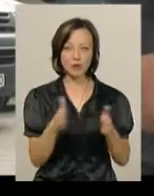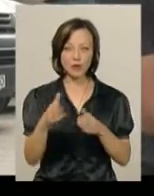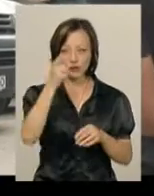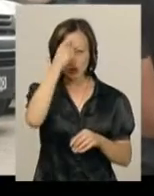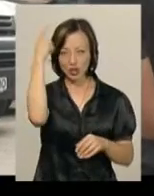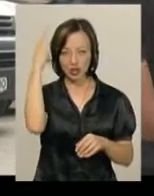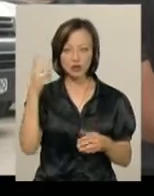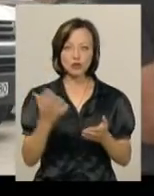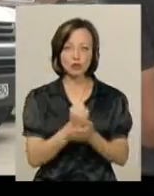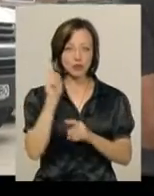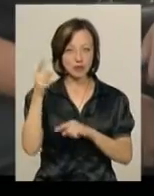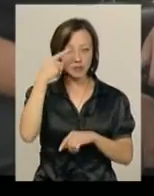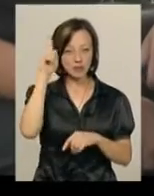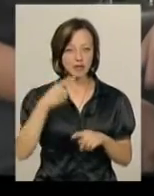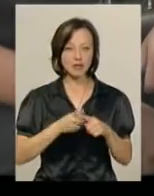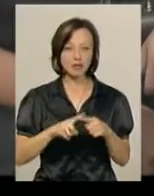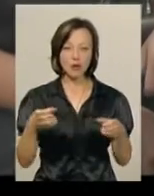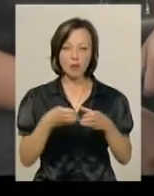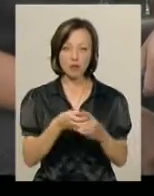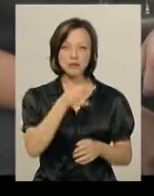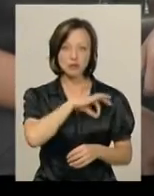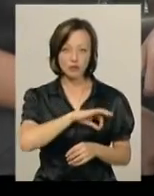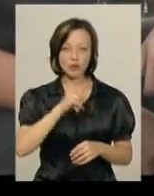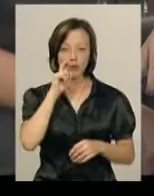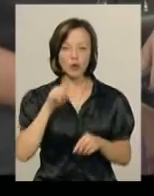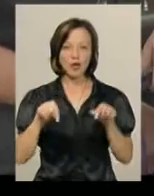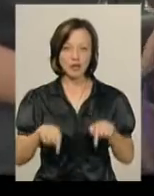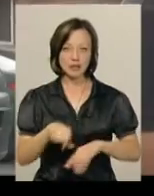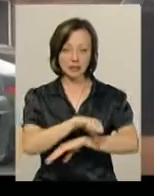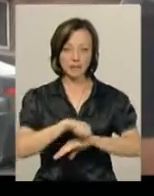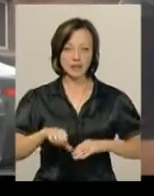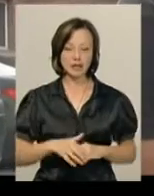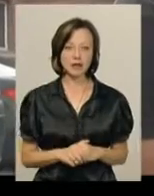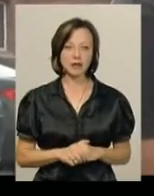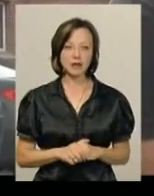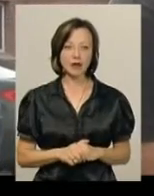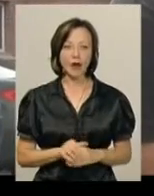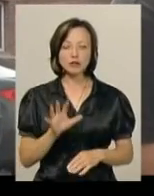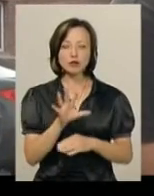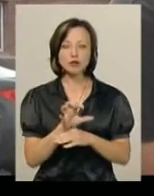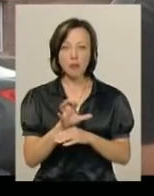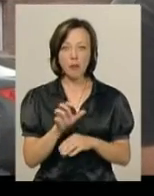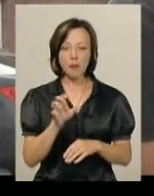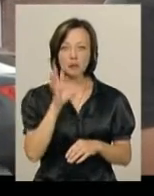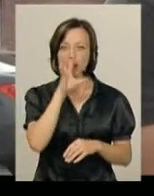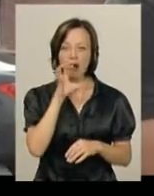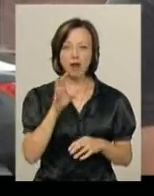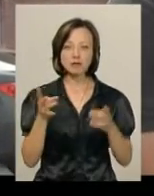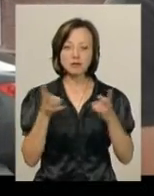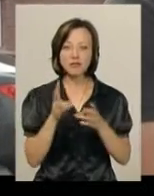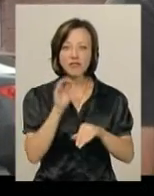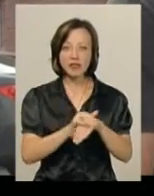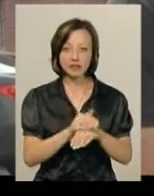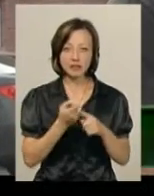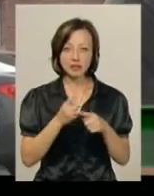у Чехії. Здобуті там знання ця команда тепер застосовує на українській митниці. Собака під час виявлення необхідної речовини, в